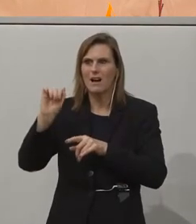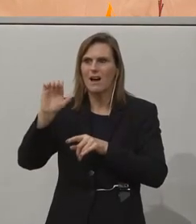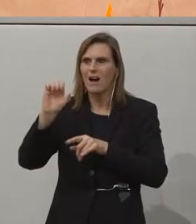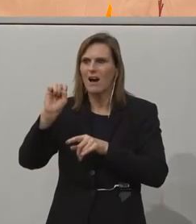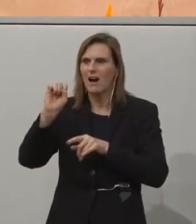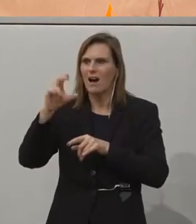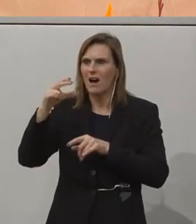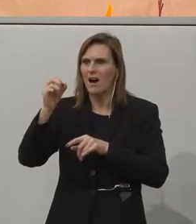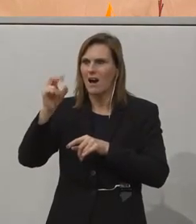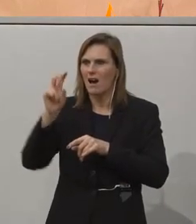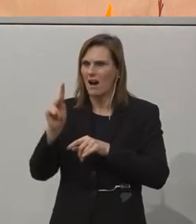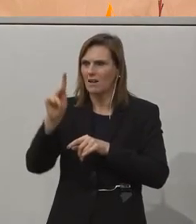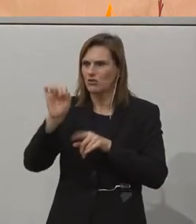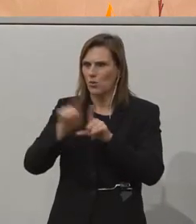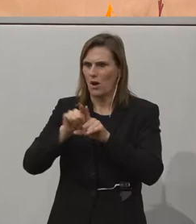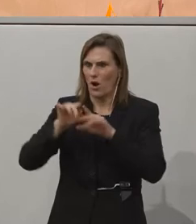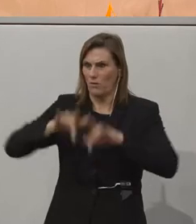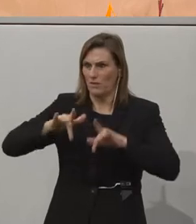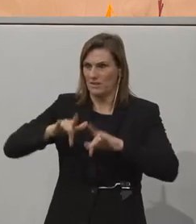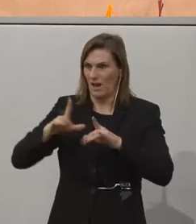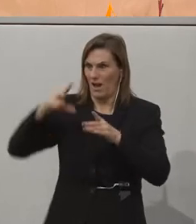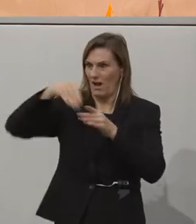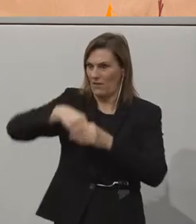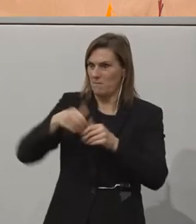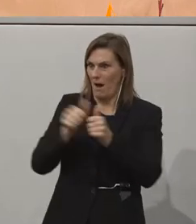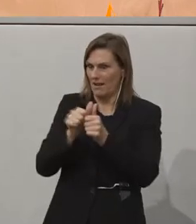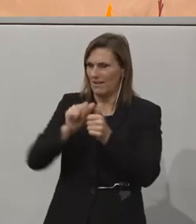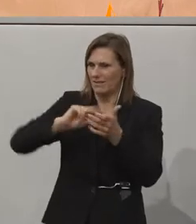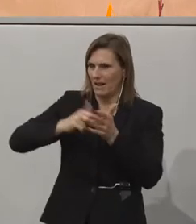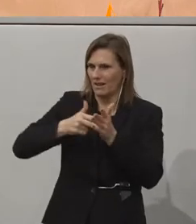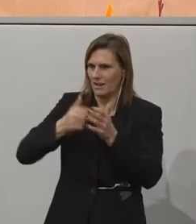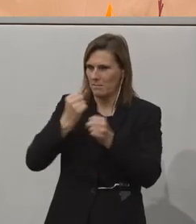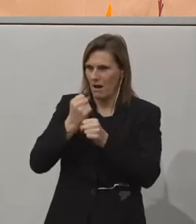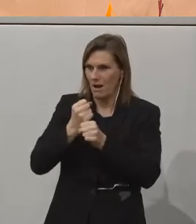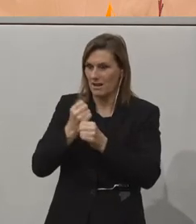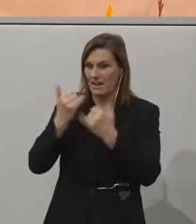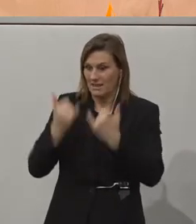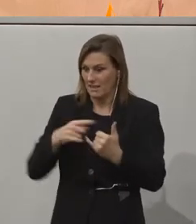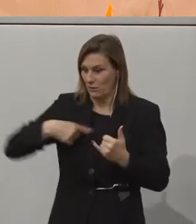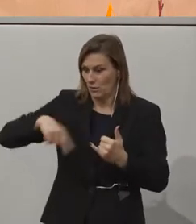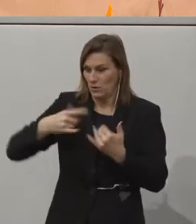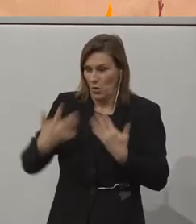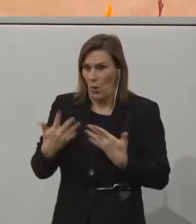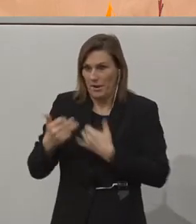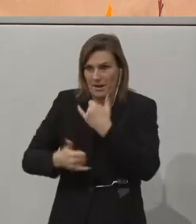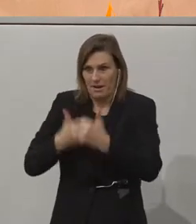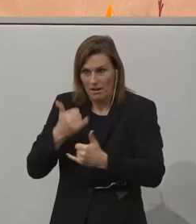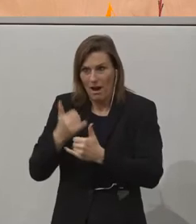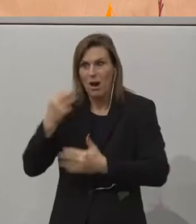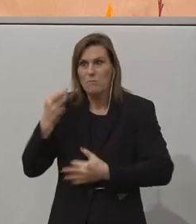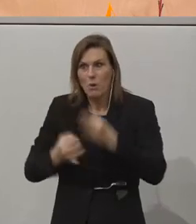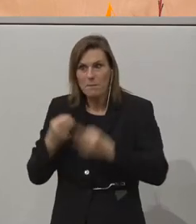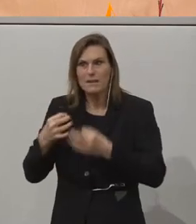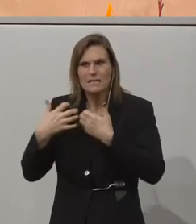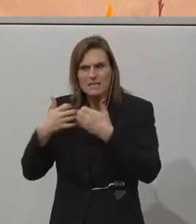lokalen Implementierungspartner gefunden. Und es liegt jetzt an uns, im heurigen Jahr zu versuchen, dass wir diese